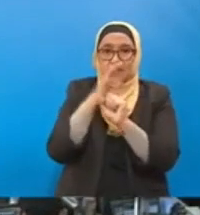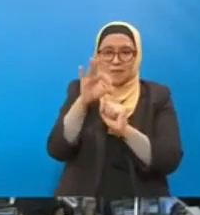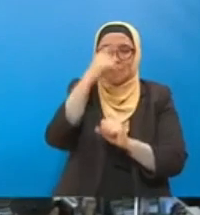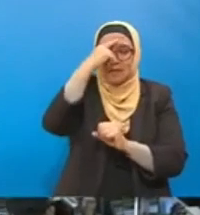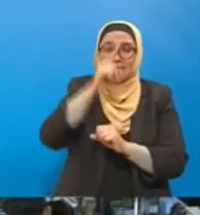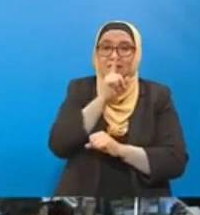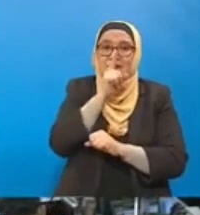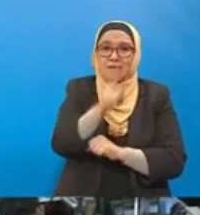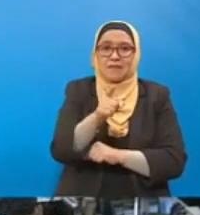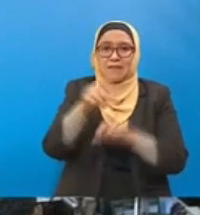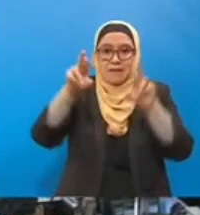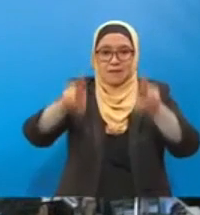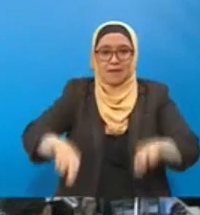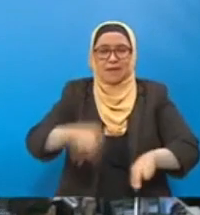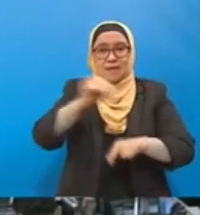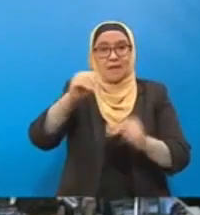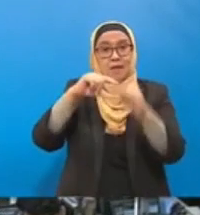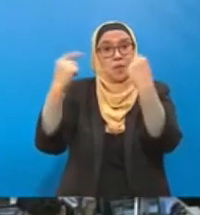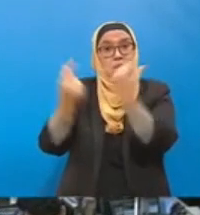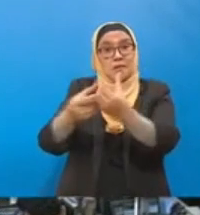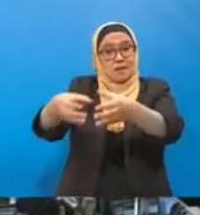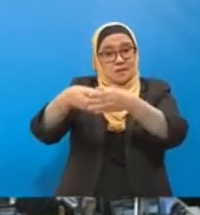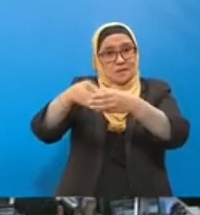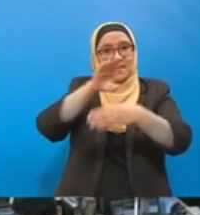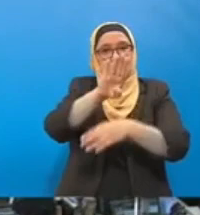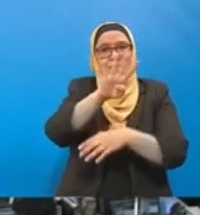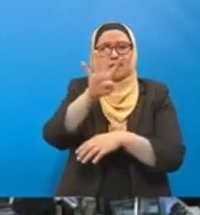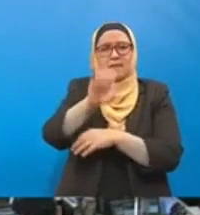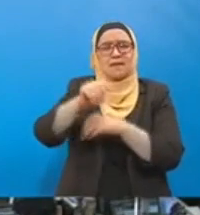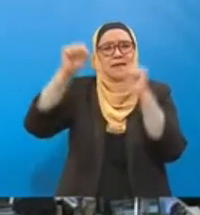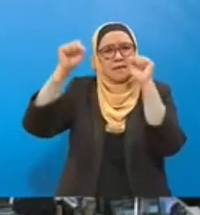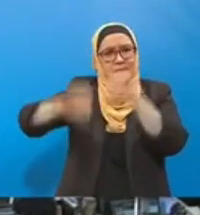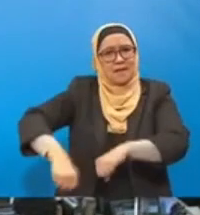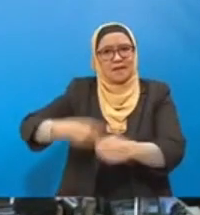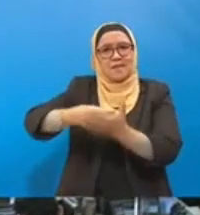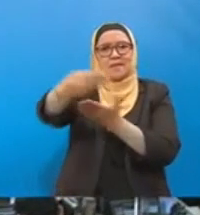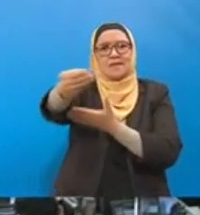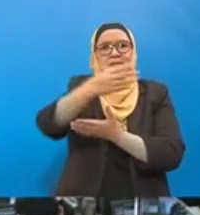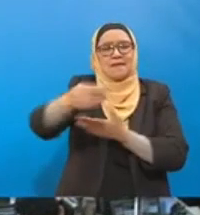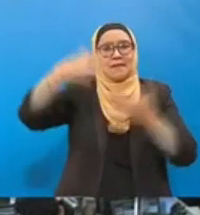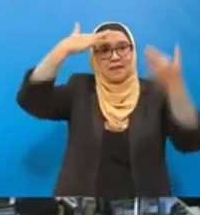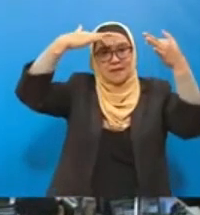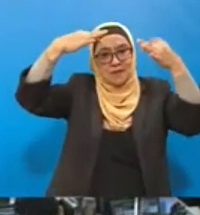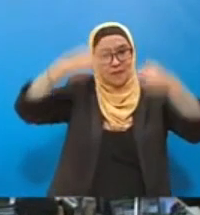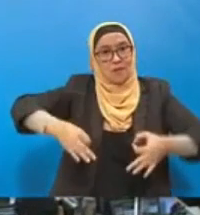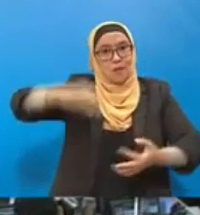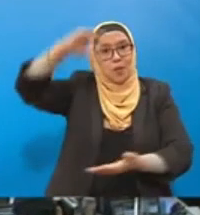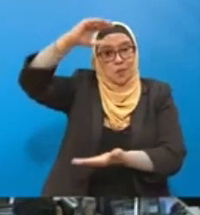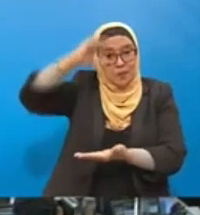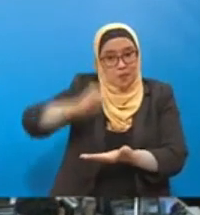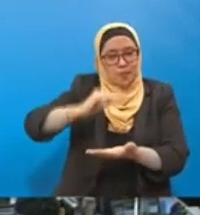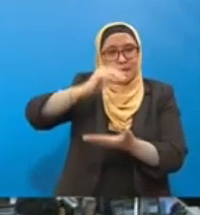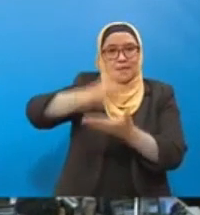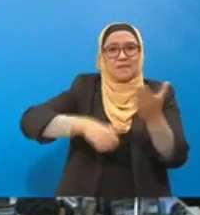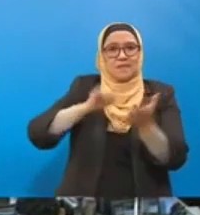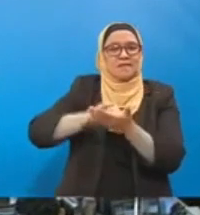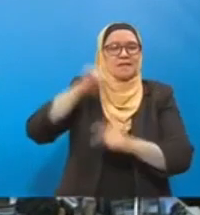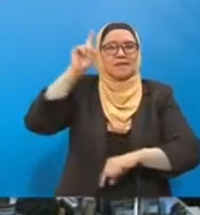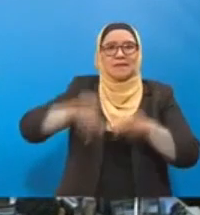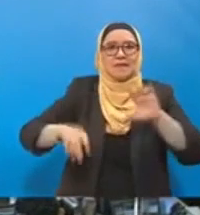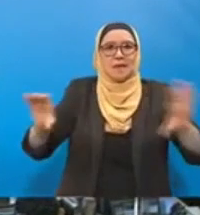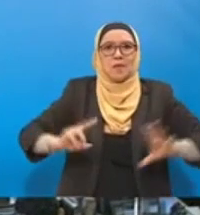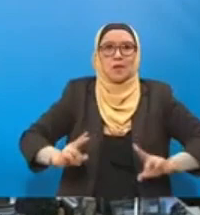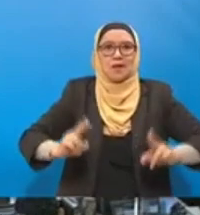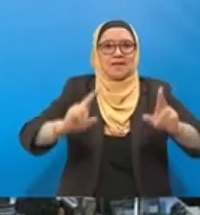Terima kasih Yang Berhormat Bacok. Kementerian mengambil maklum tentang perancangan pembangunan yang